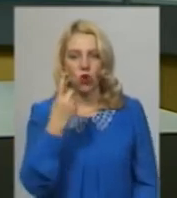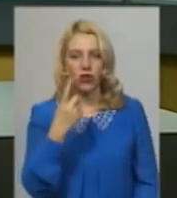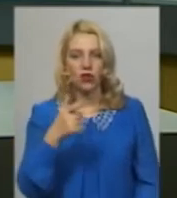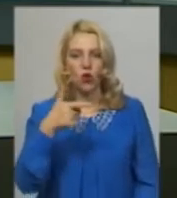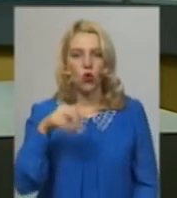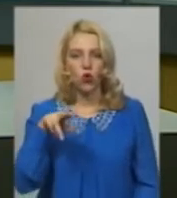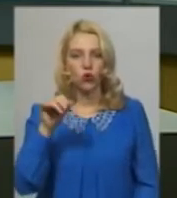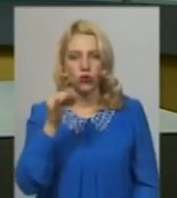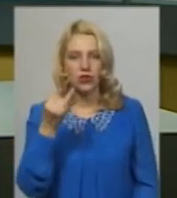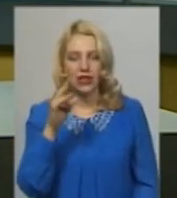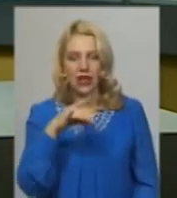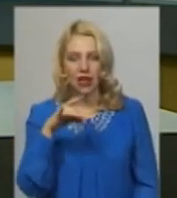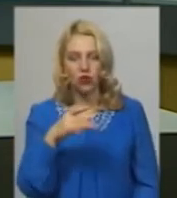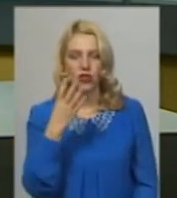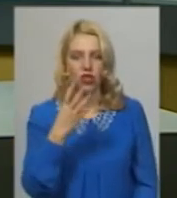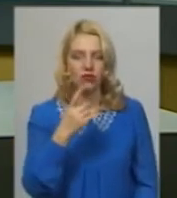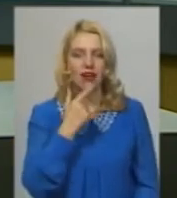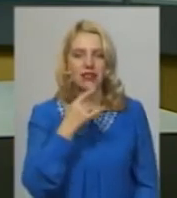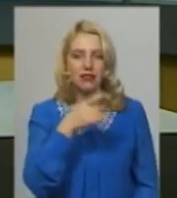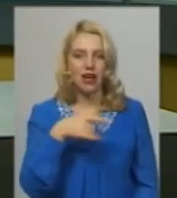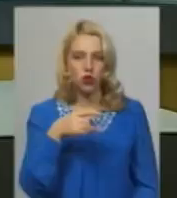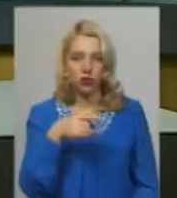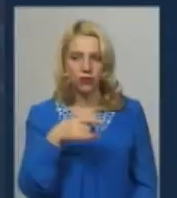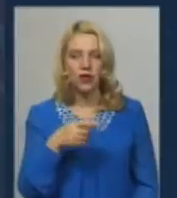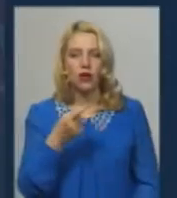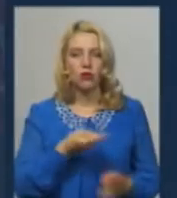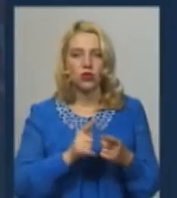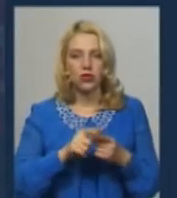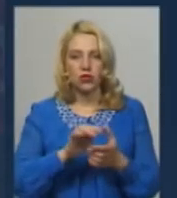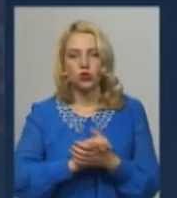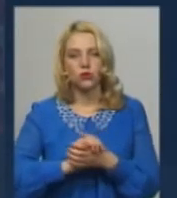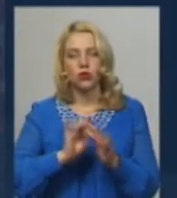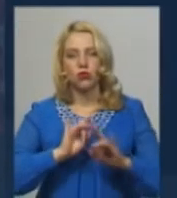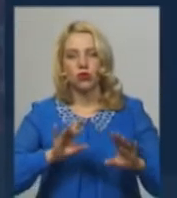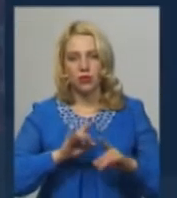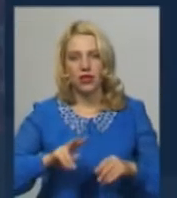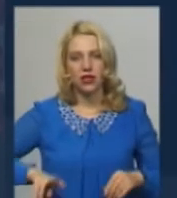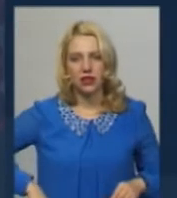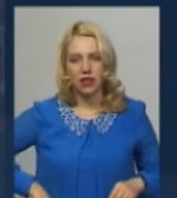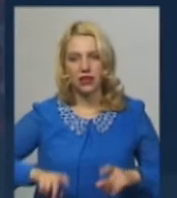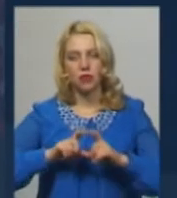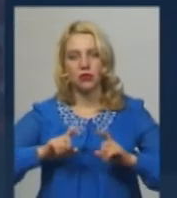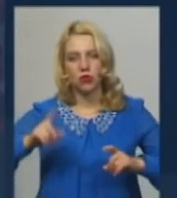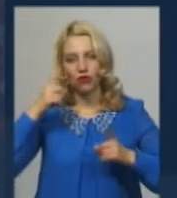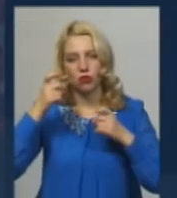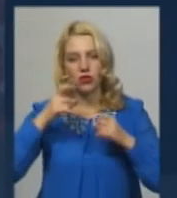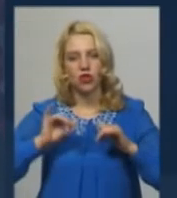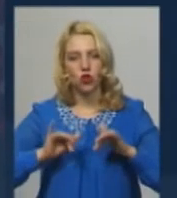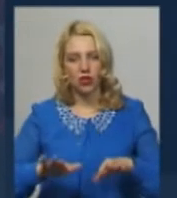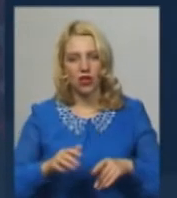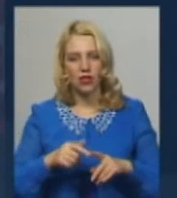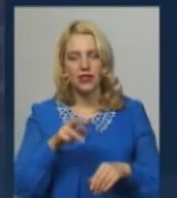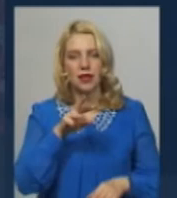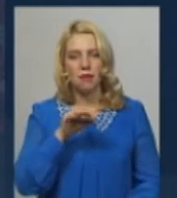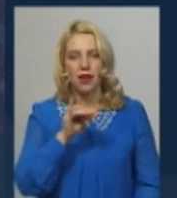Городоцького району та четверо із Красилівського району. Про це Суспільному розповіла директорка департаменту інформаційної діяльності